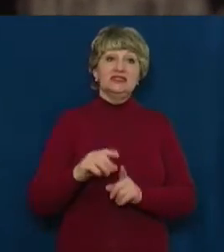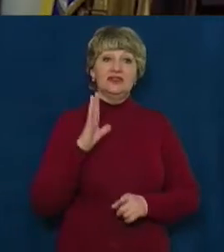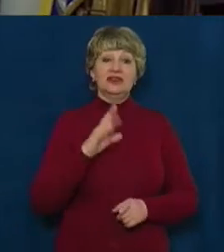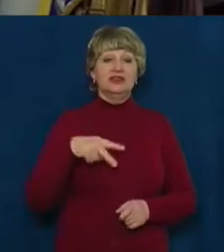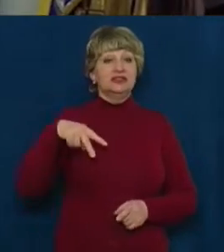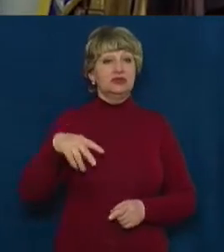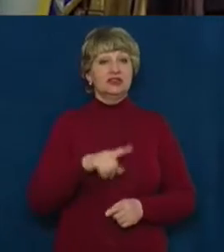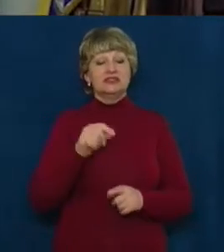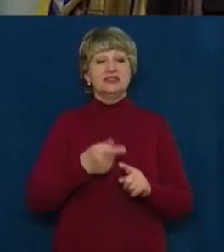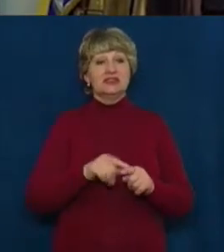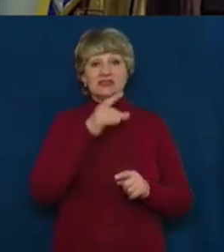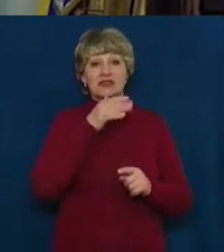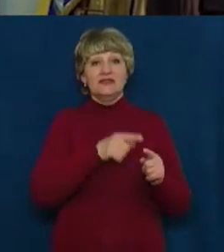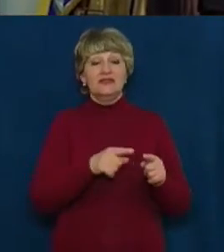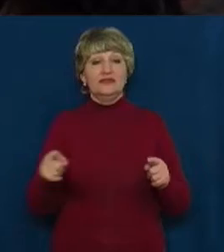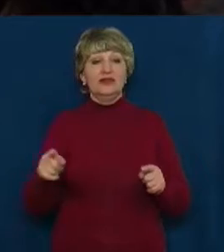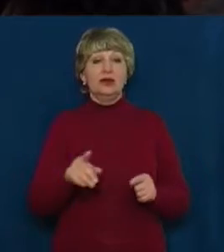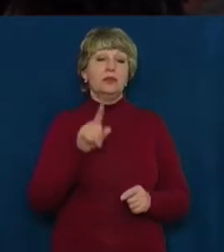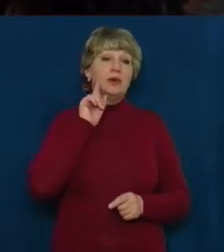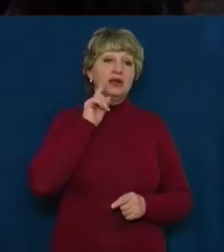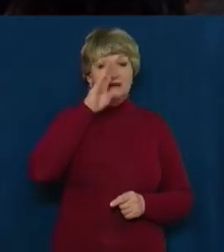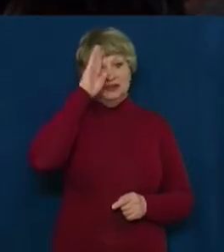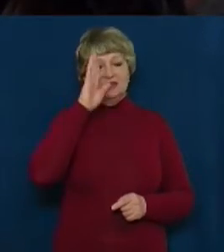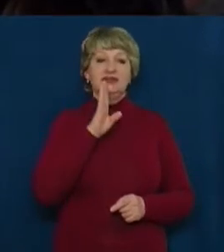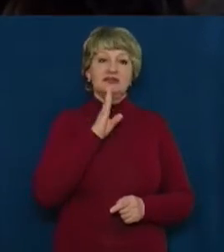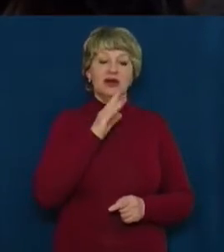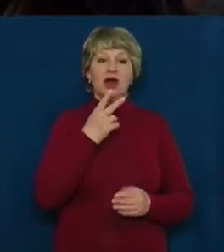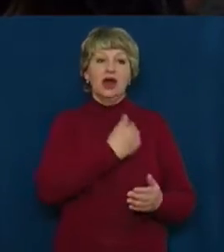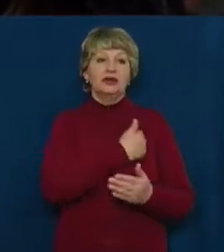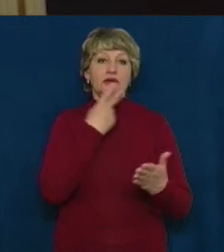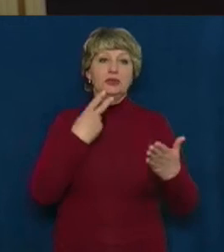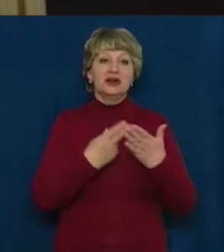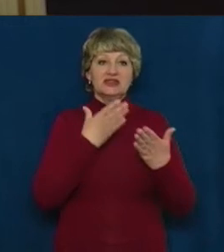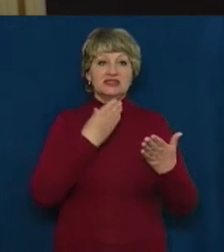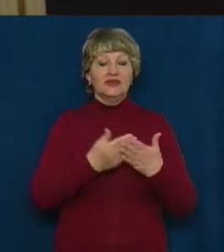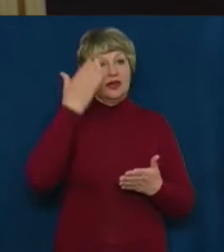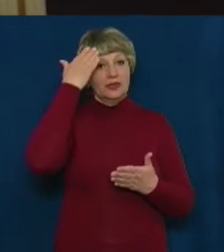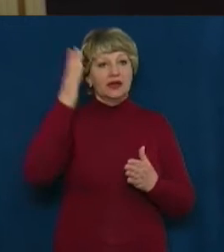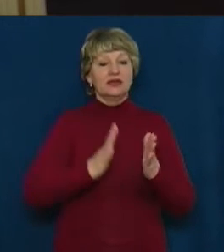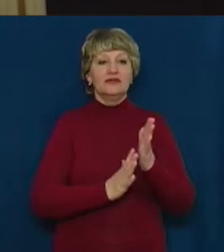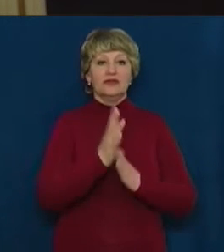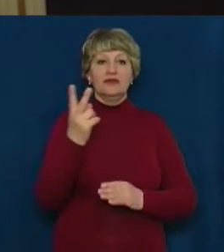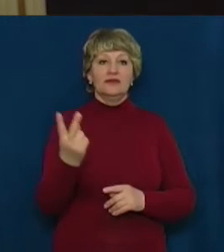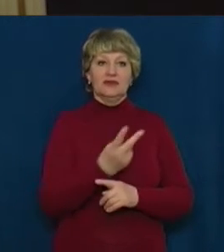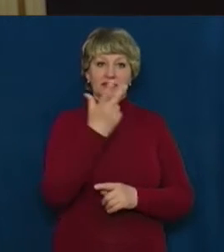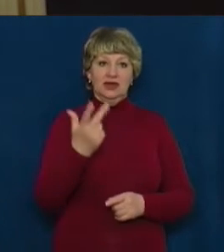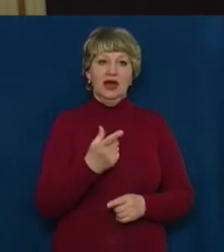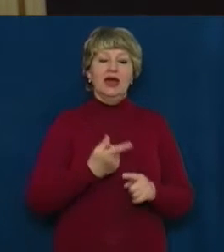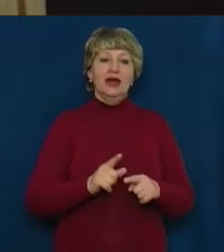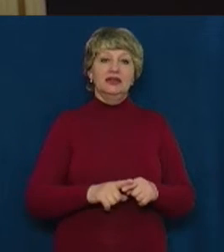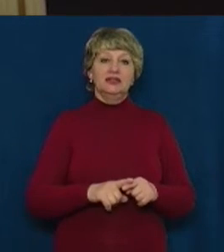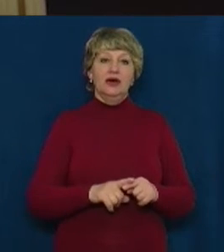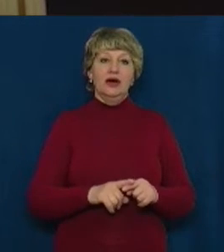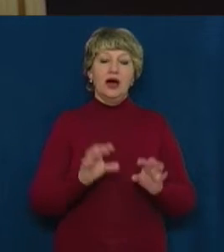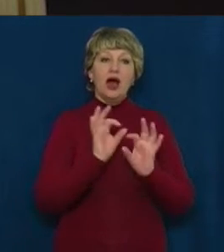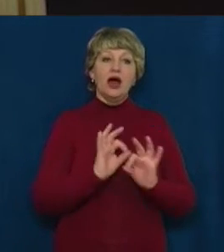цей час кількість юнаків та дівчат, ухочих показати свої таланти, зросла удвічі. Ми визначили три напрямки. Це авторська поезія, тобто